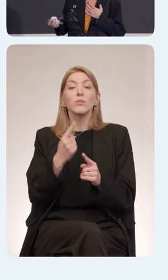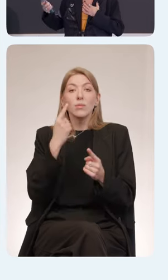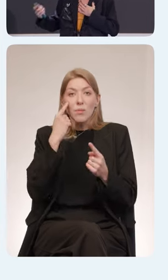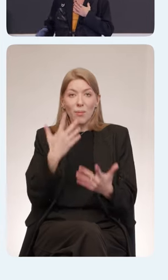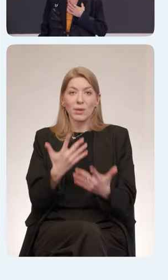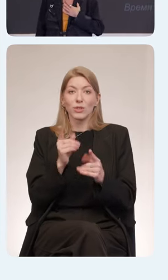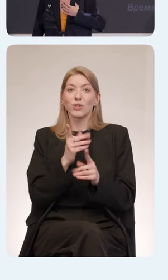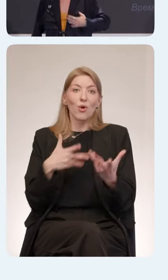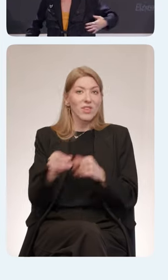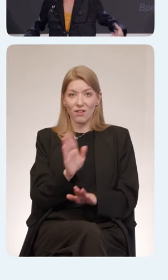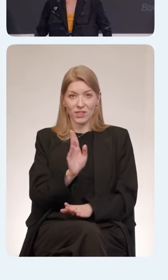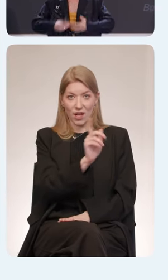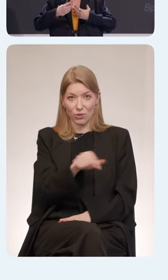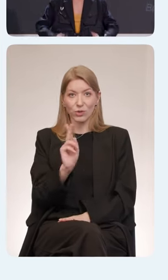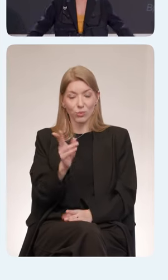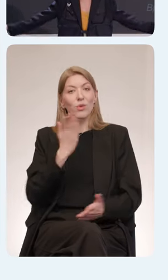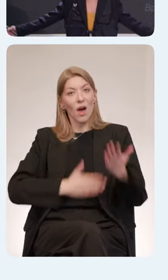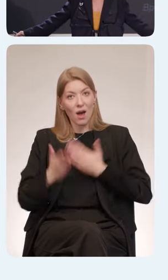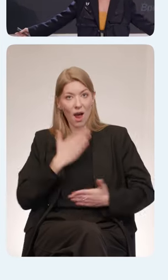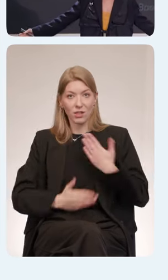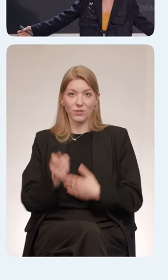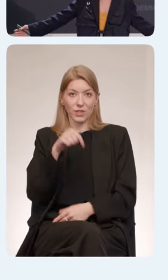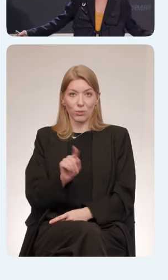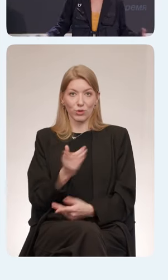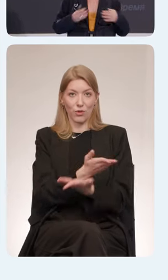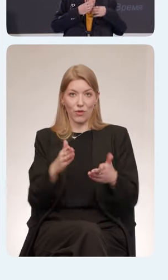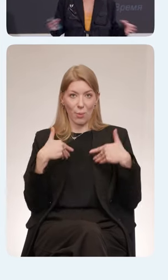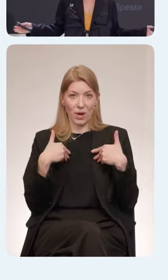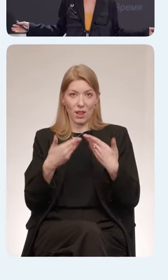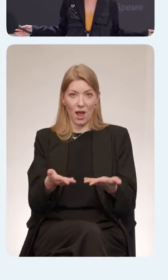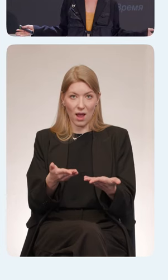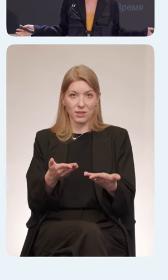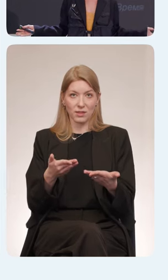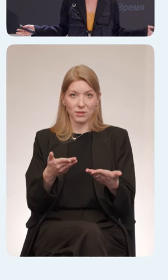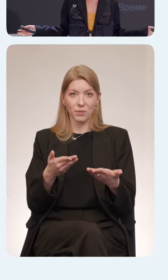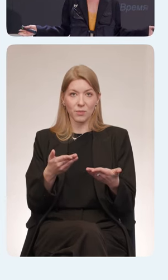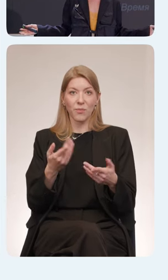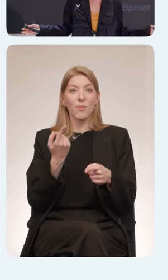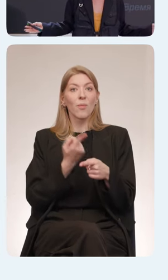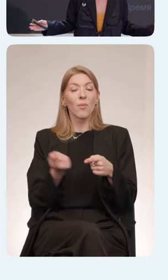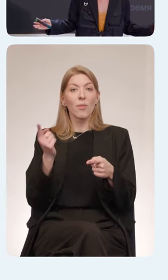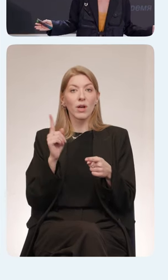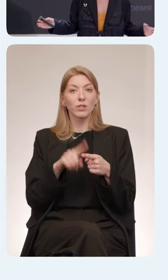должны радоваться тому, что вы предлагаете офигенную инициативу пересмотреть, весь их продуктовый план вообще.